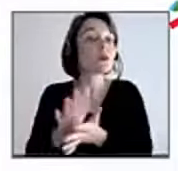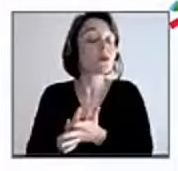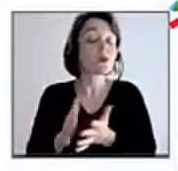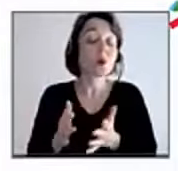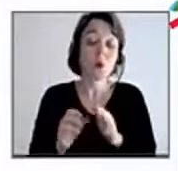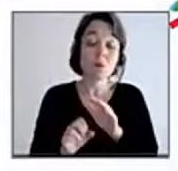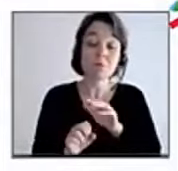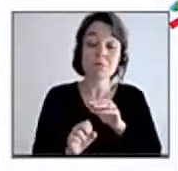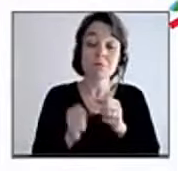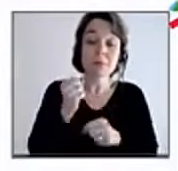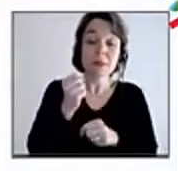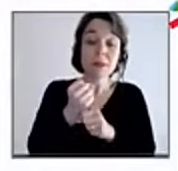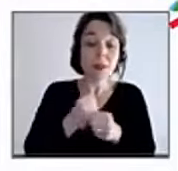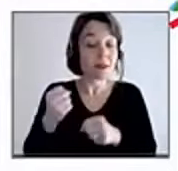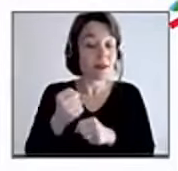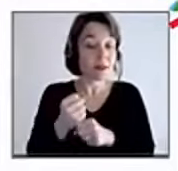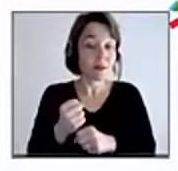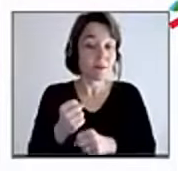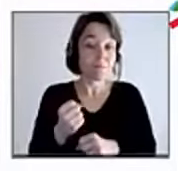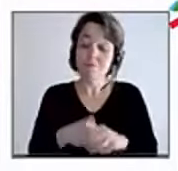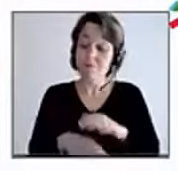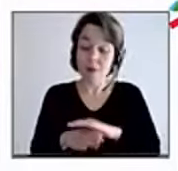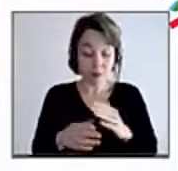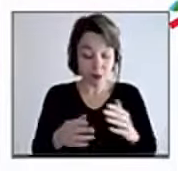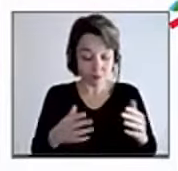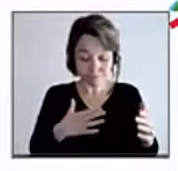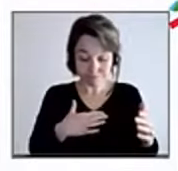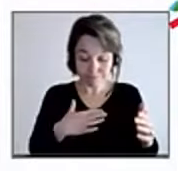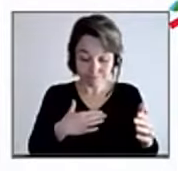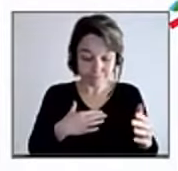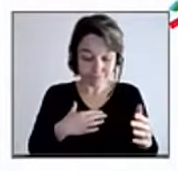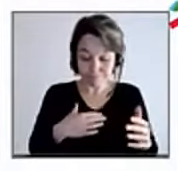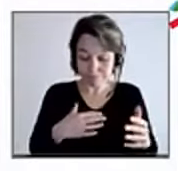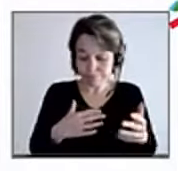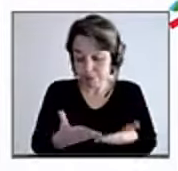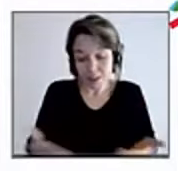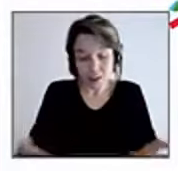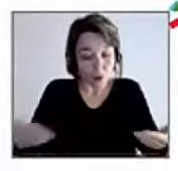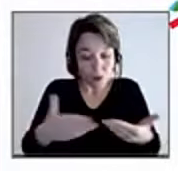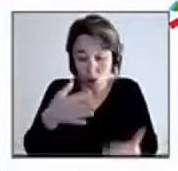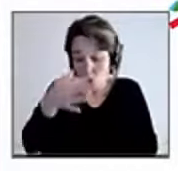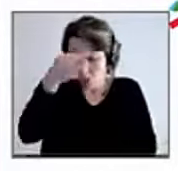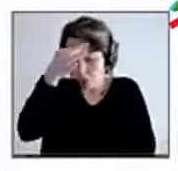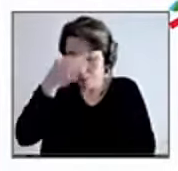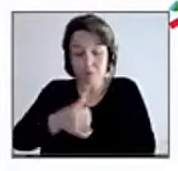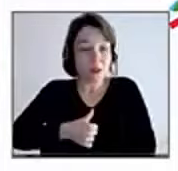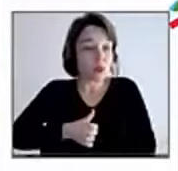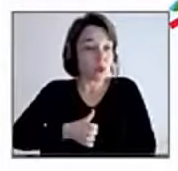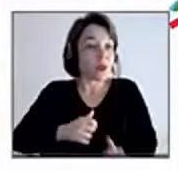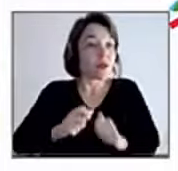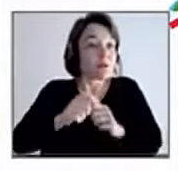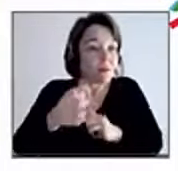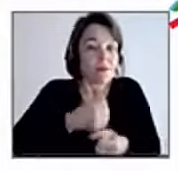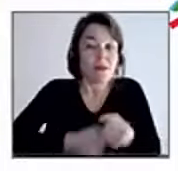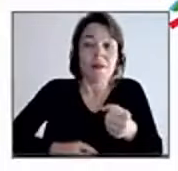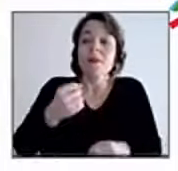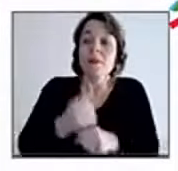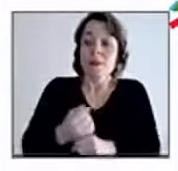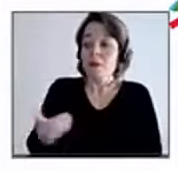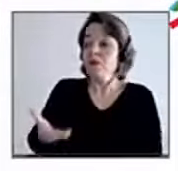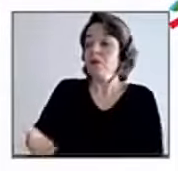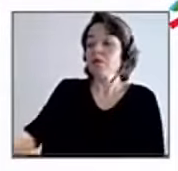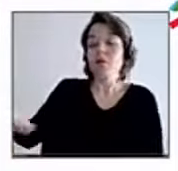'est un drame personnel qui est à l'origine d'une association. Et puis, quand vous voyez les ouvriers se réunir et être très fraternels,